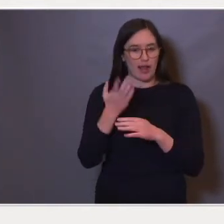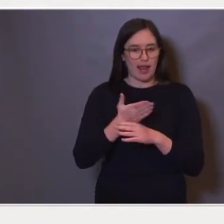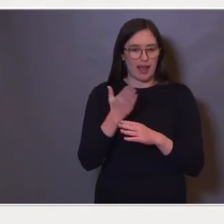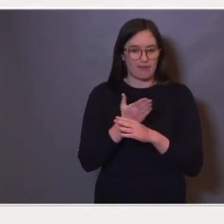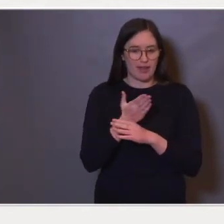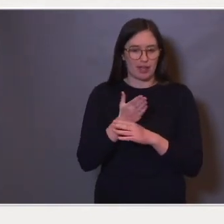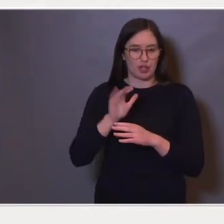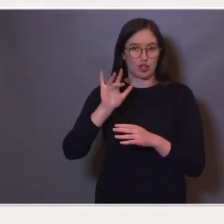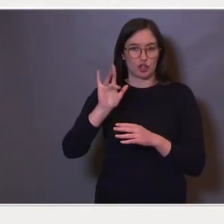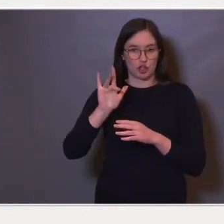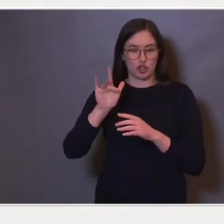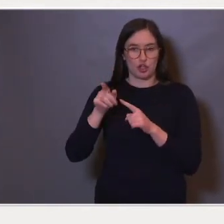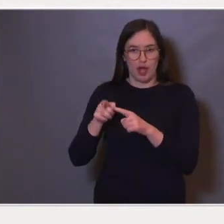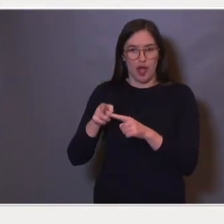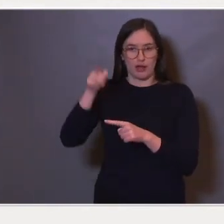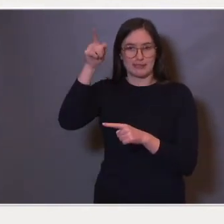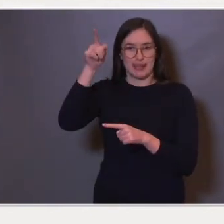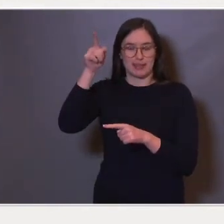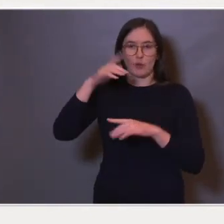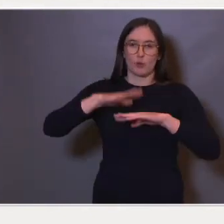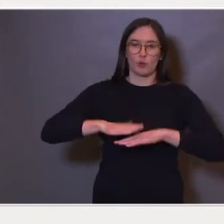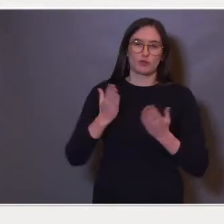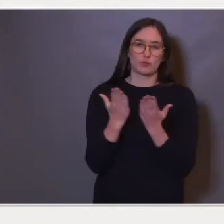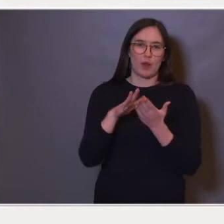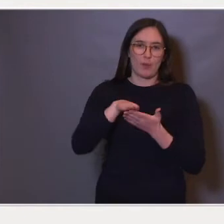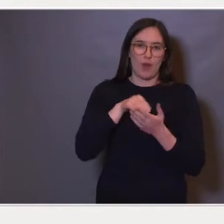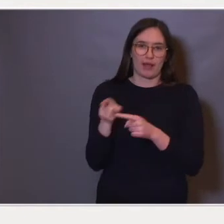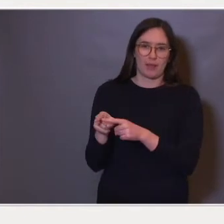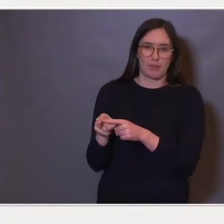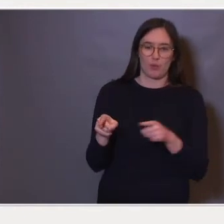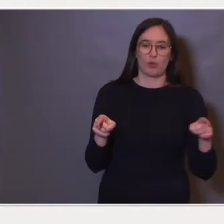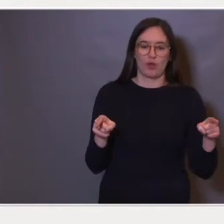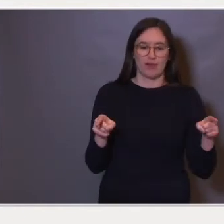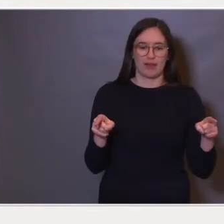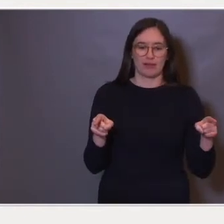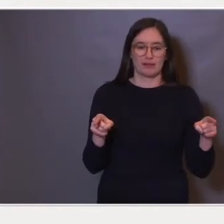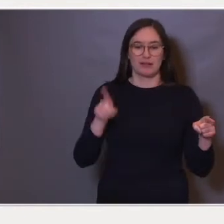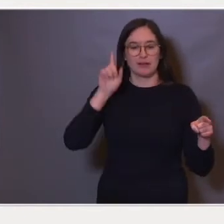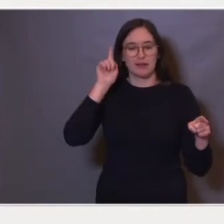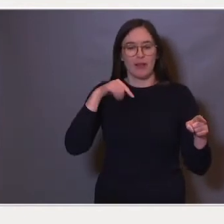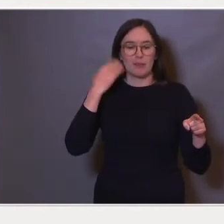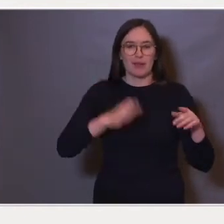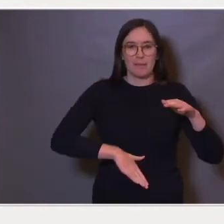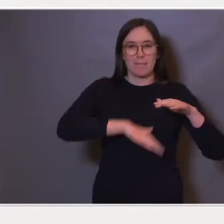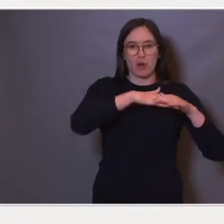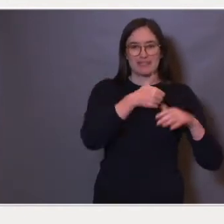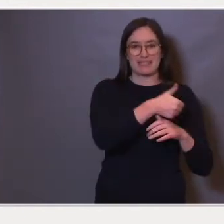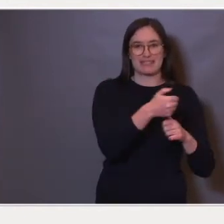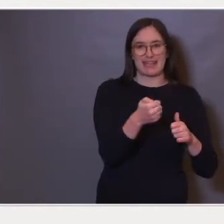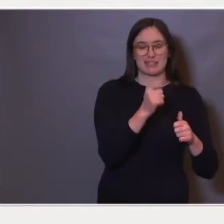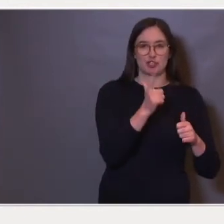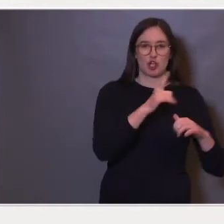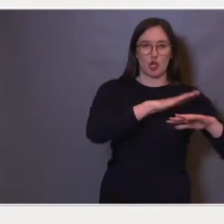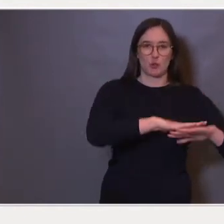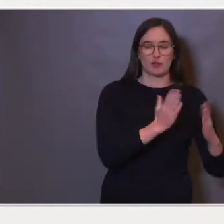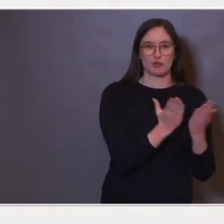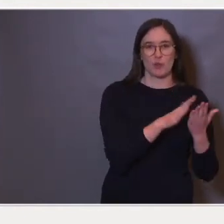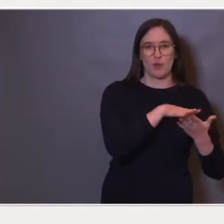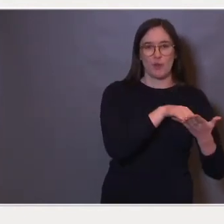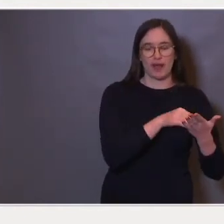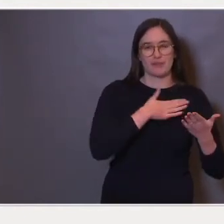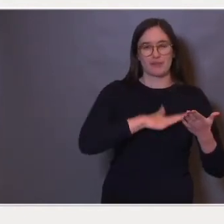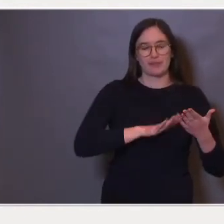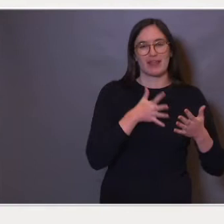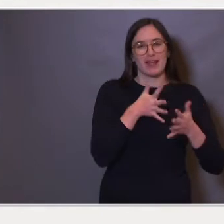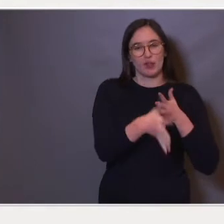grunnskolepoeng bortover, og det kan jo ikke bli mer enn 60. fordi grunnskolepoeng er regnet ut som gjennomsnittet av de karakterene